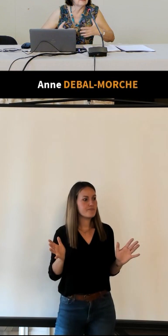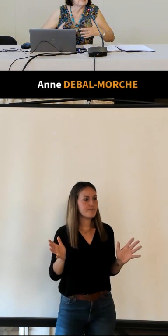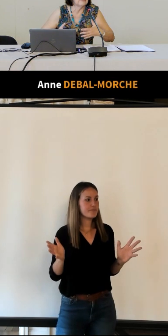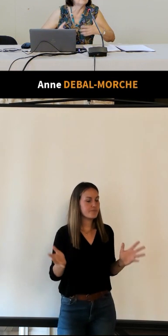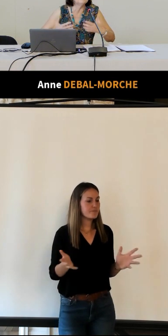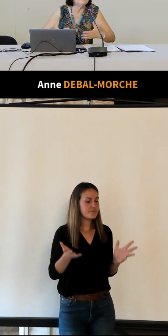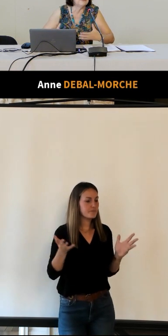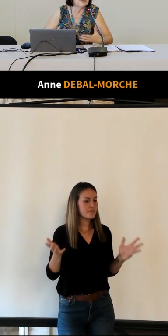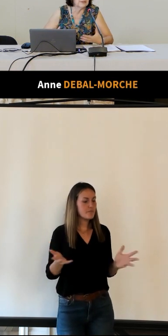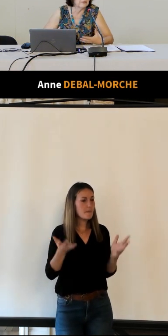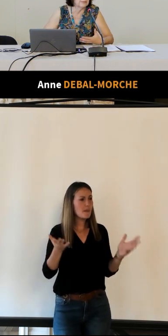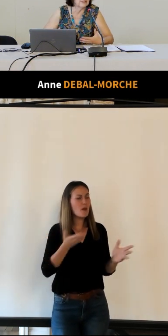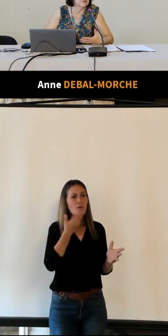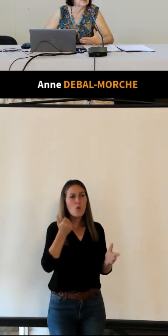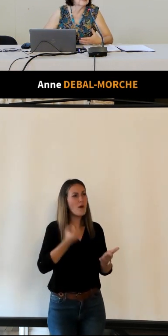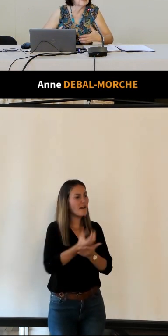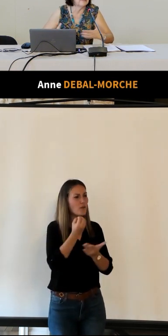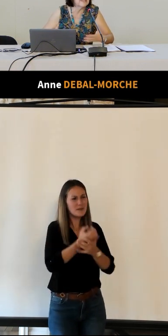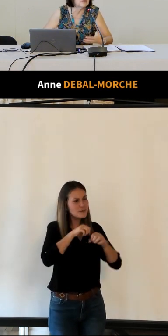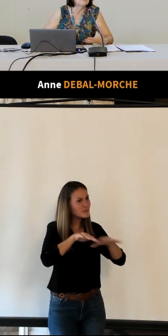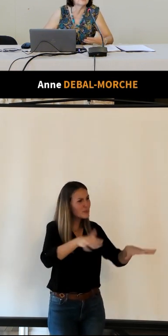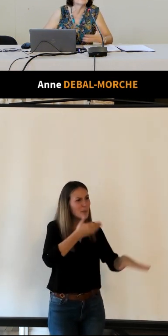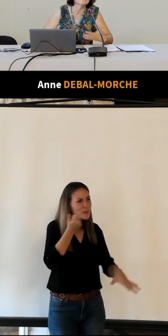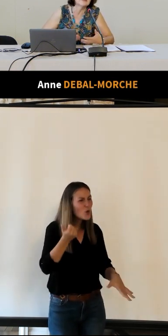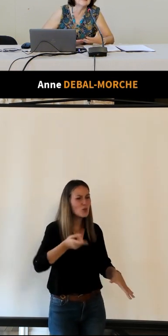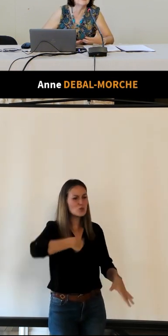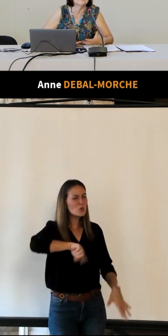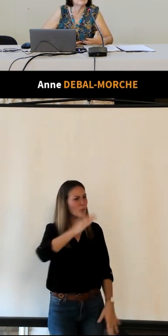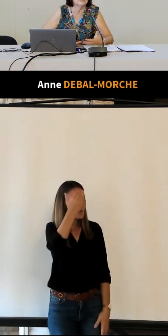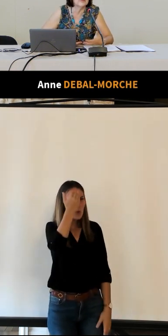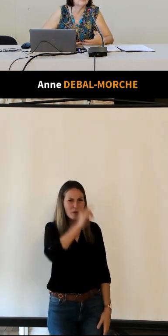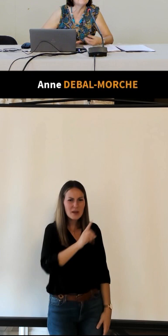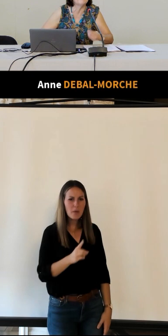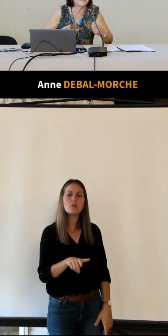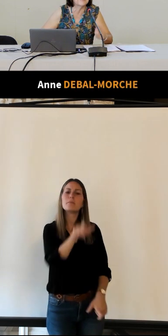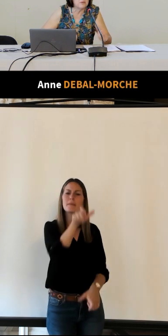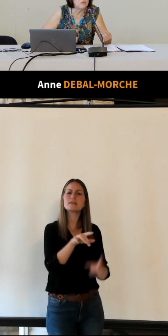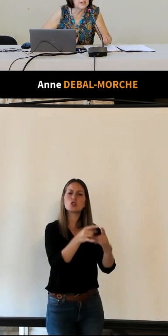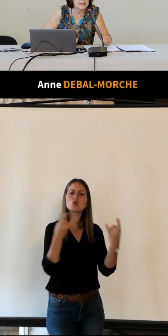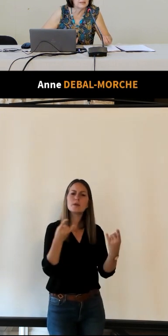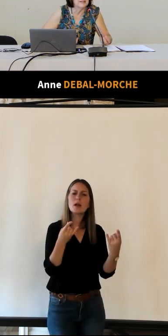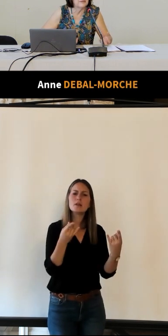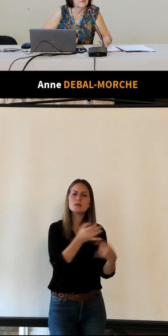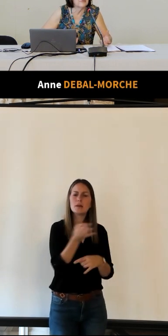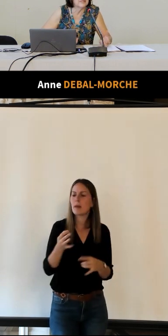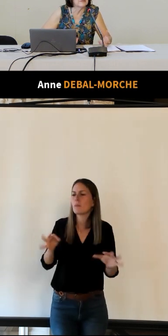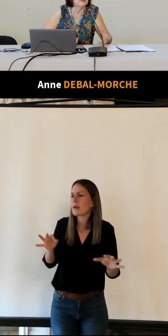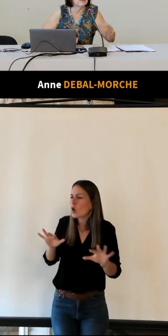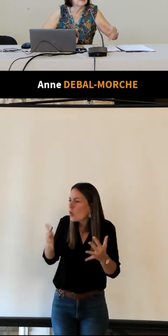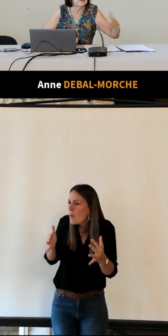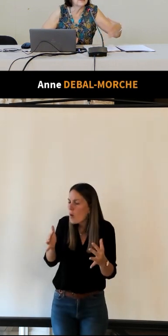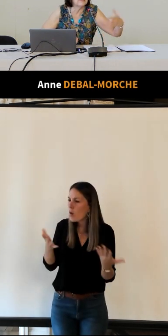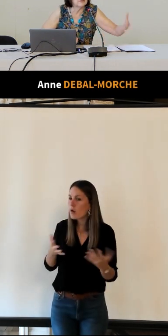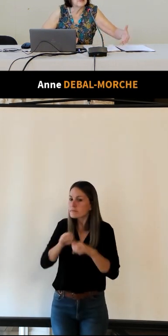il faut mieux diffuser notre information on n pas assez connu alors la journaliste demande oui mais par quel moyen vous voulez